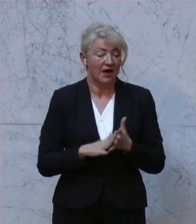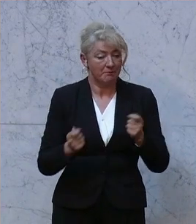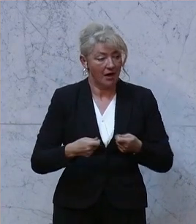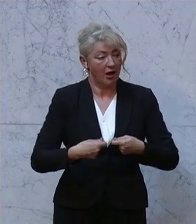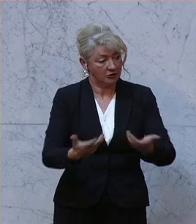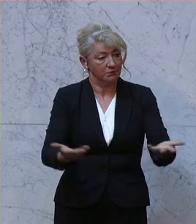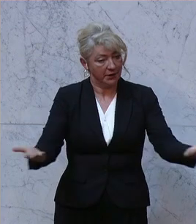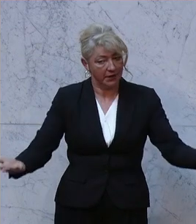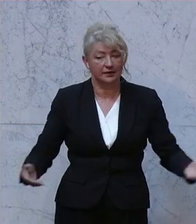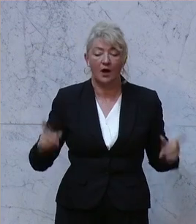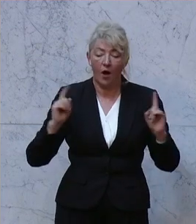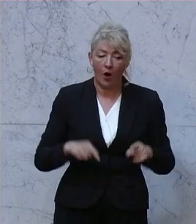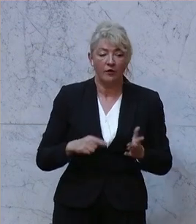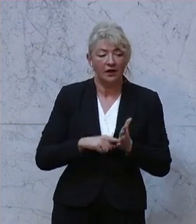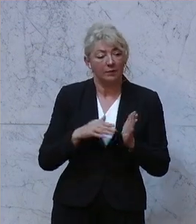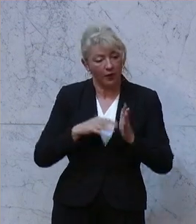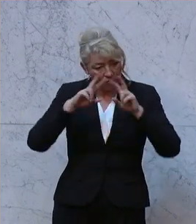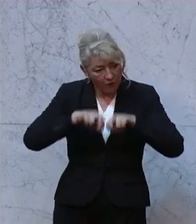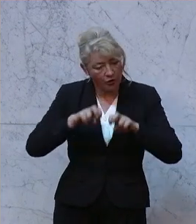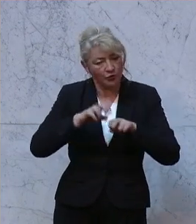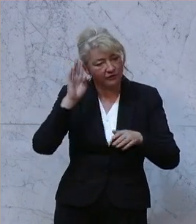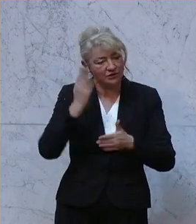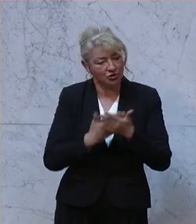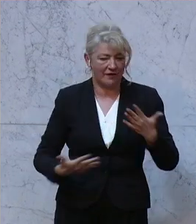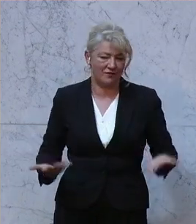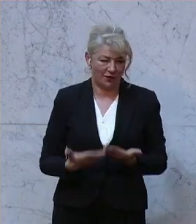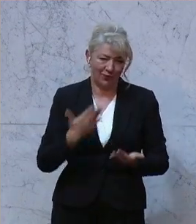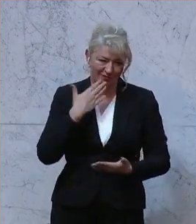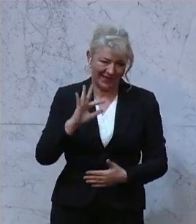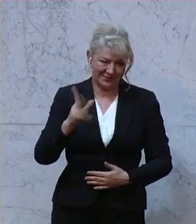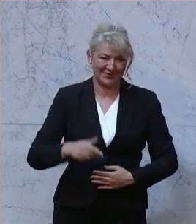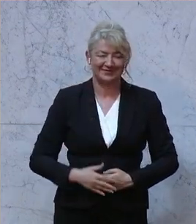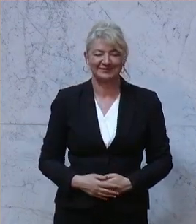bringen, aber auch um die Forschung und Wissenschaft zu fördern. Dankeschön.